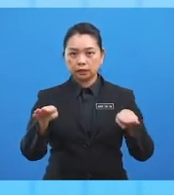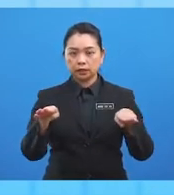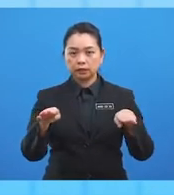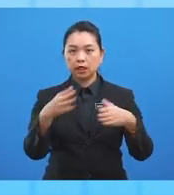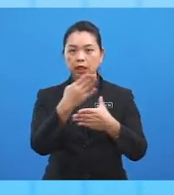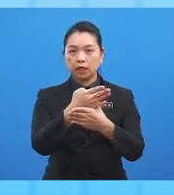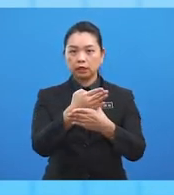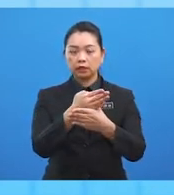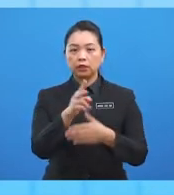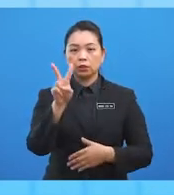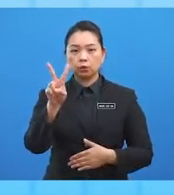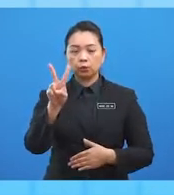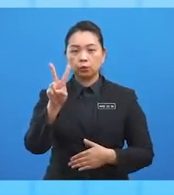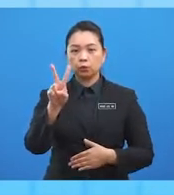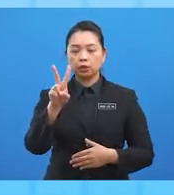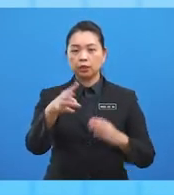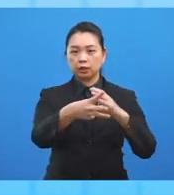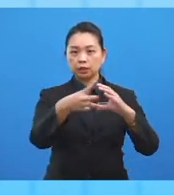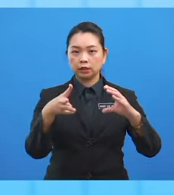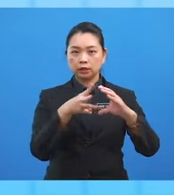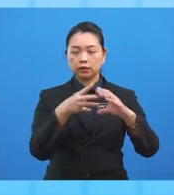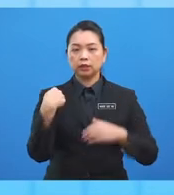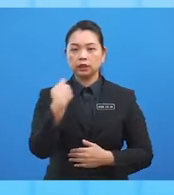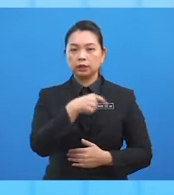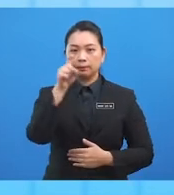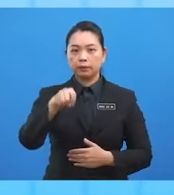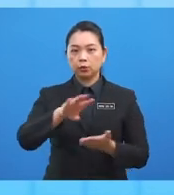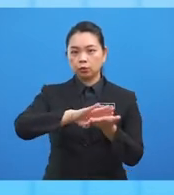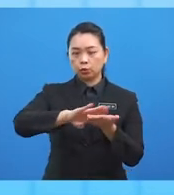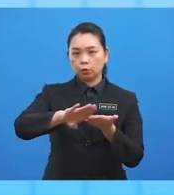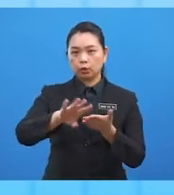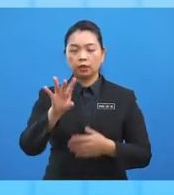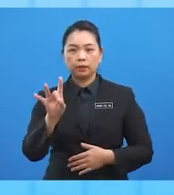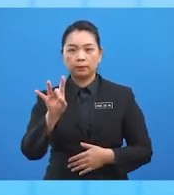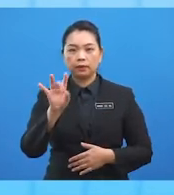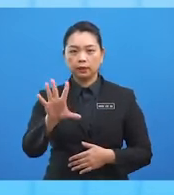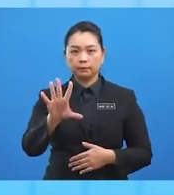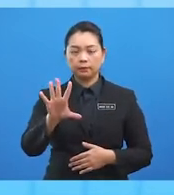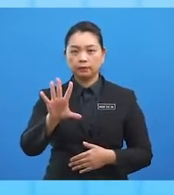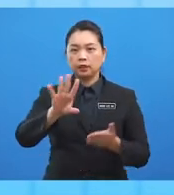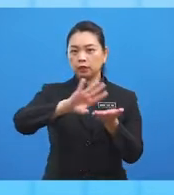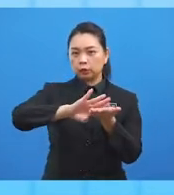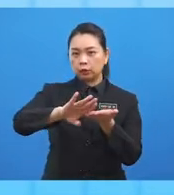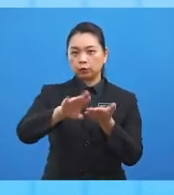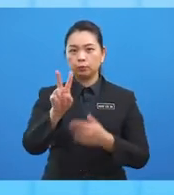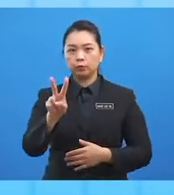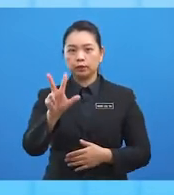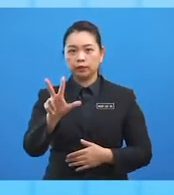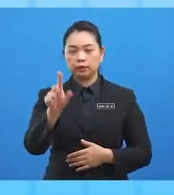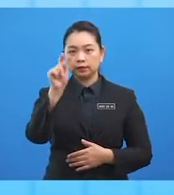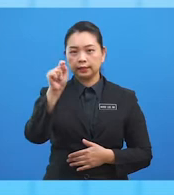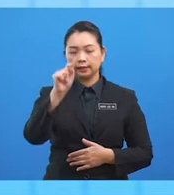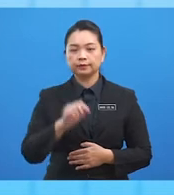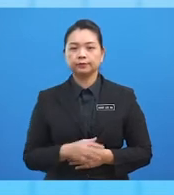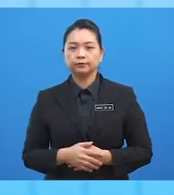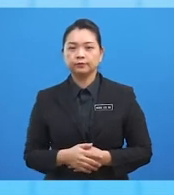di antara dua latitude ini, kita perlu menolak 85 darjah tolak 23